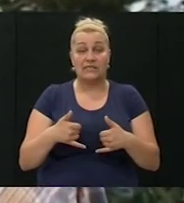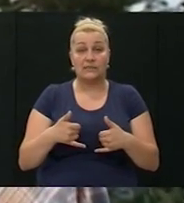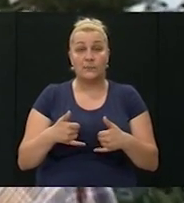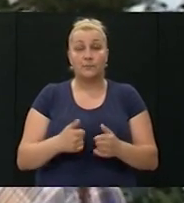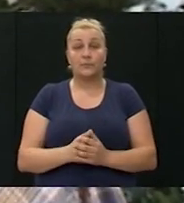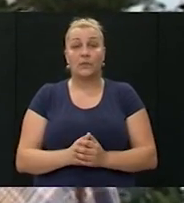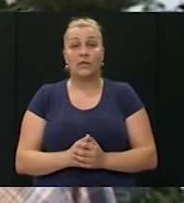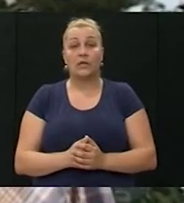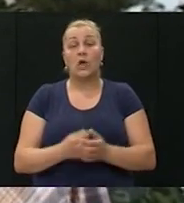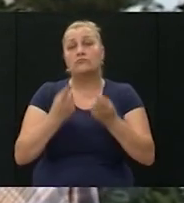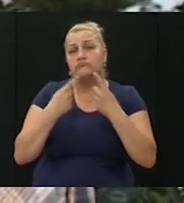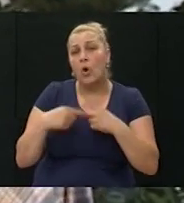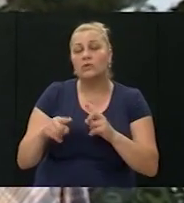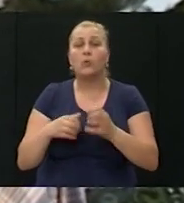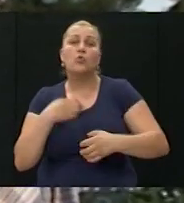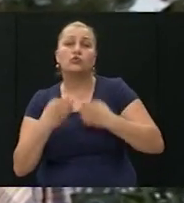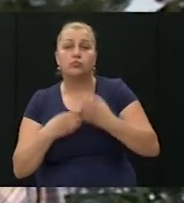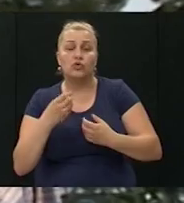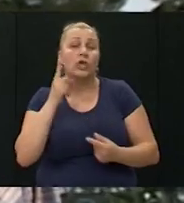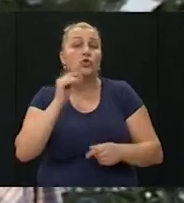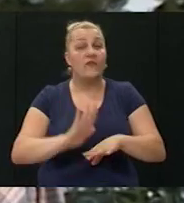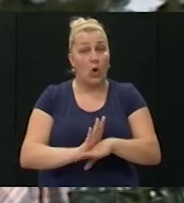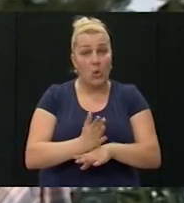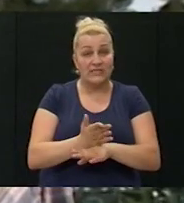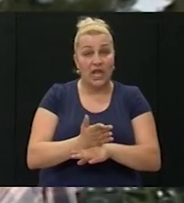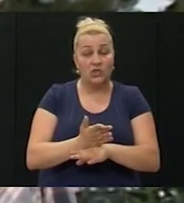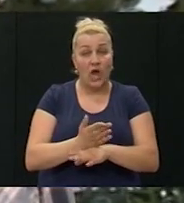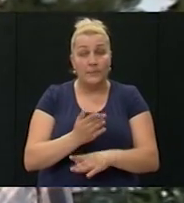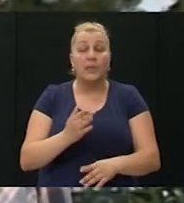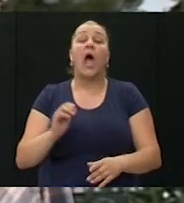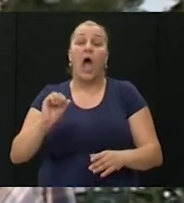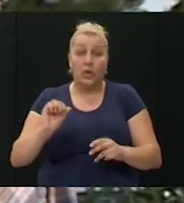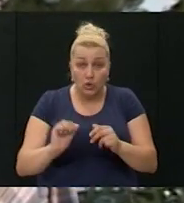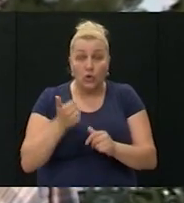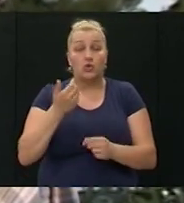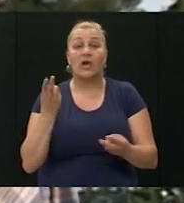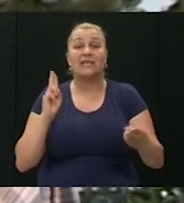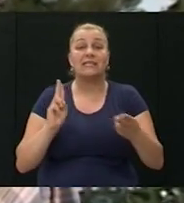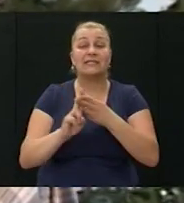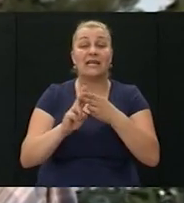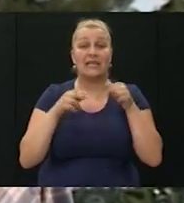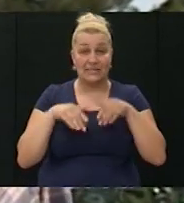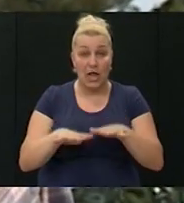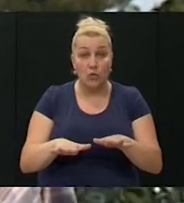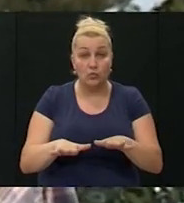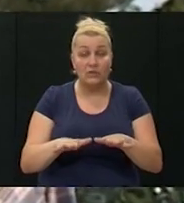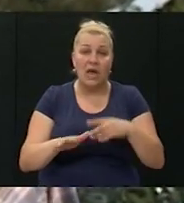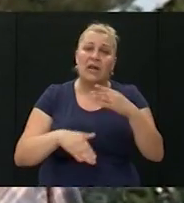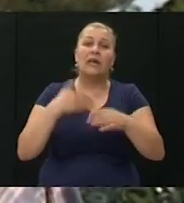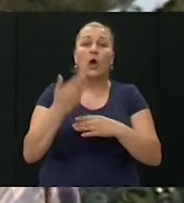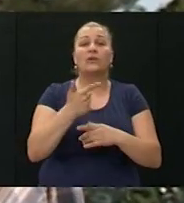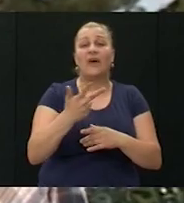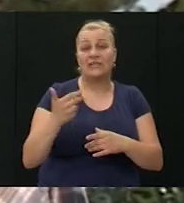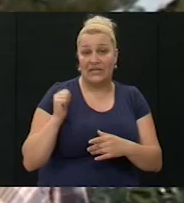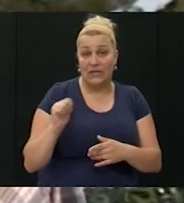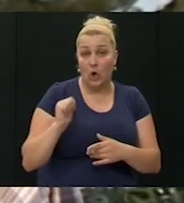da posebno uzbuđenje čovjeka osjeća, a onda još kad se sretnete sa ljudima nakon